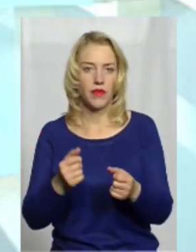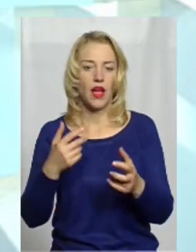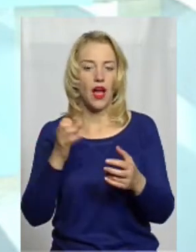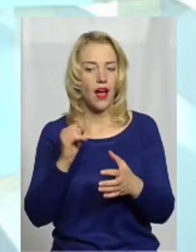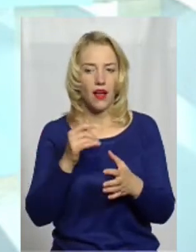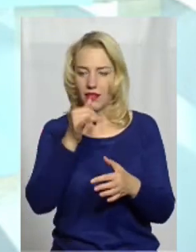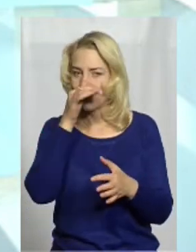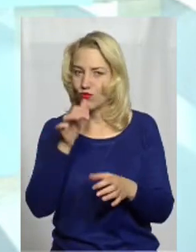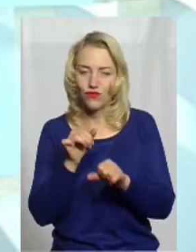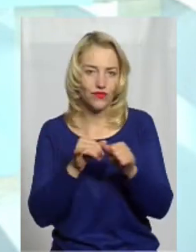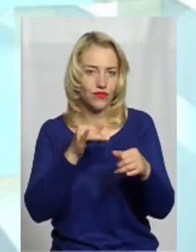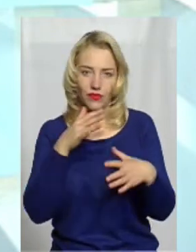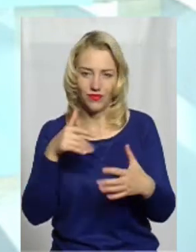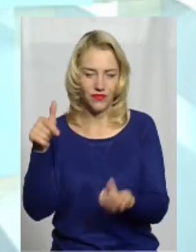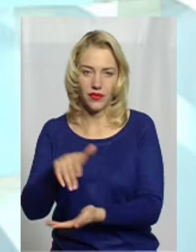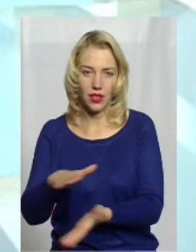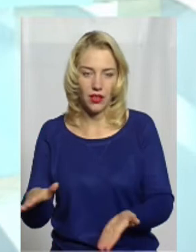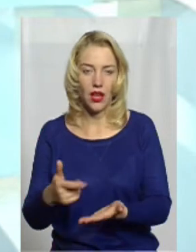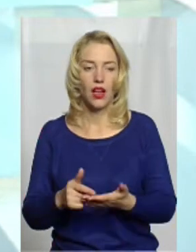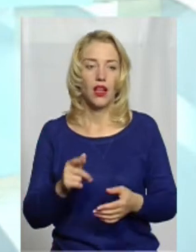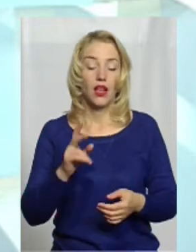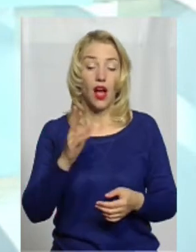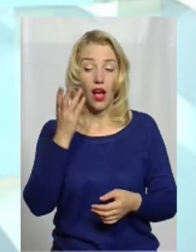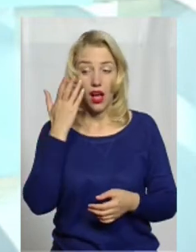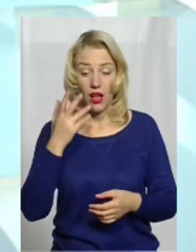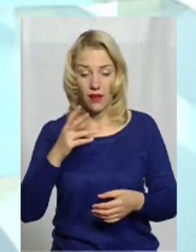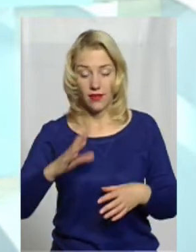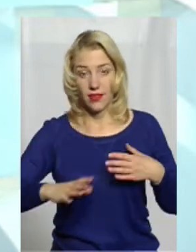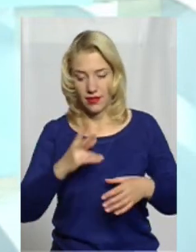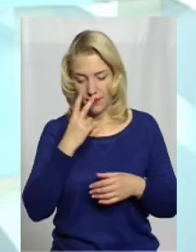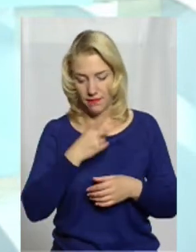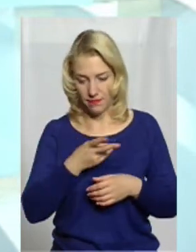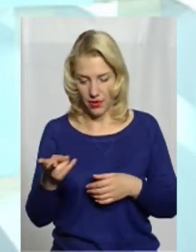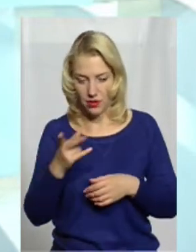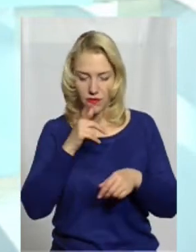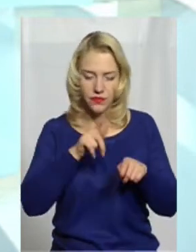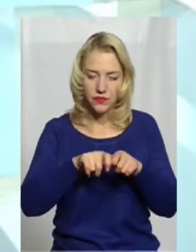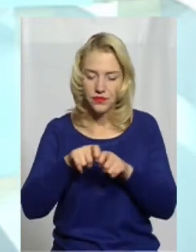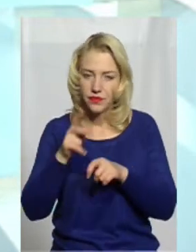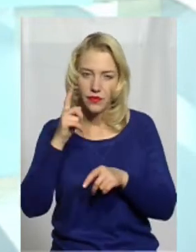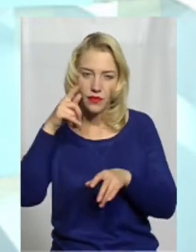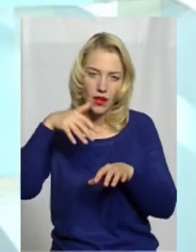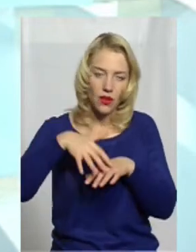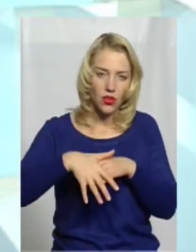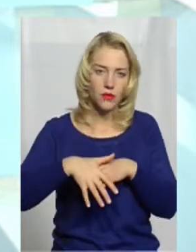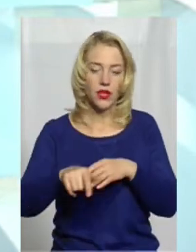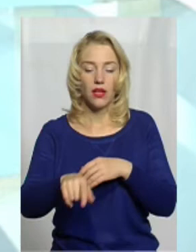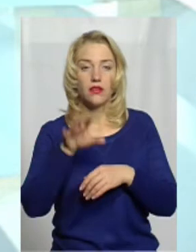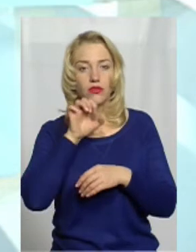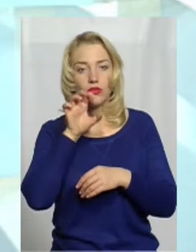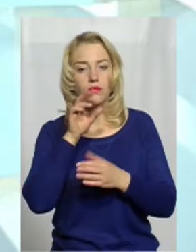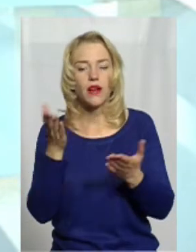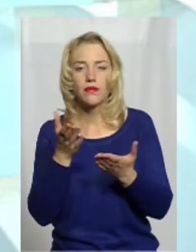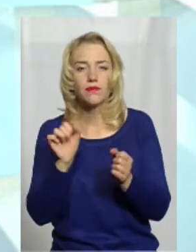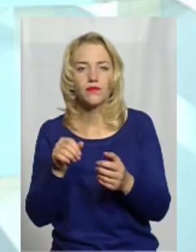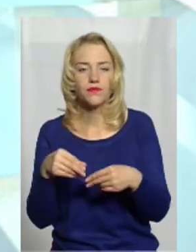І це все в кінологі під час тестування він все бачить. І коли він тестує, він потім вже розуміє, що собака, на який напрямок